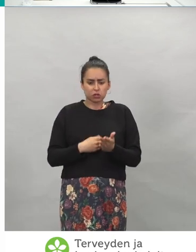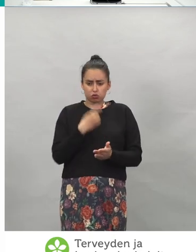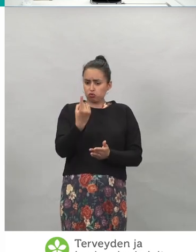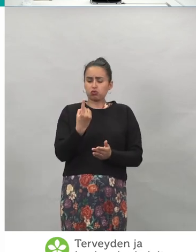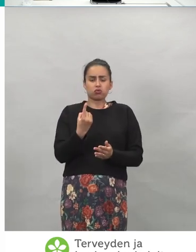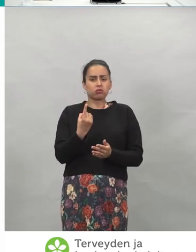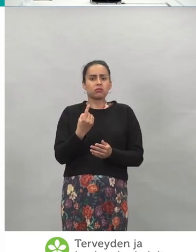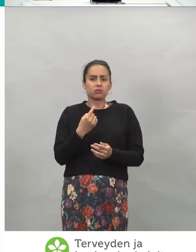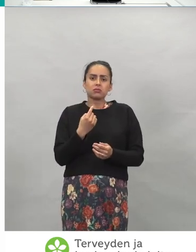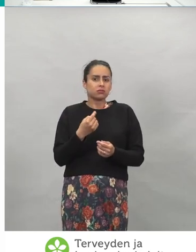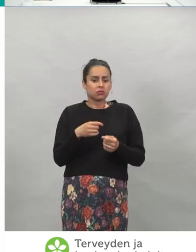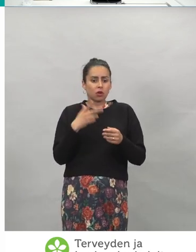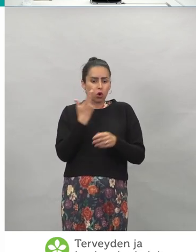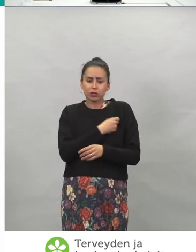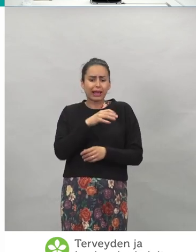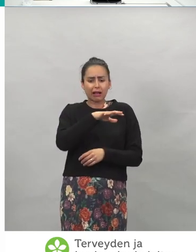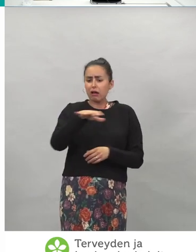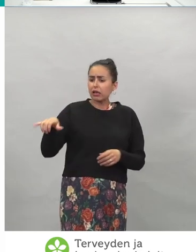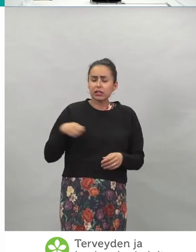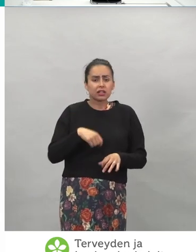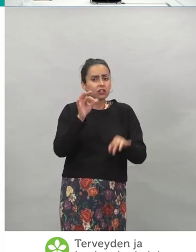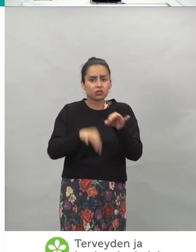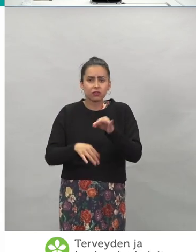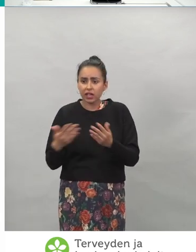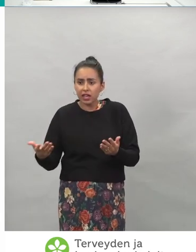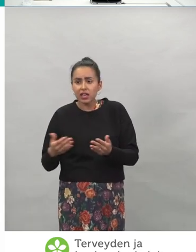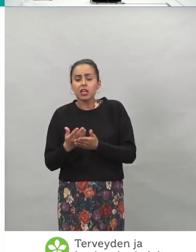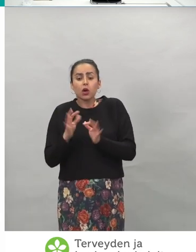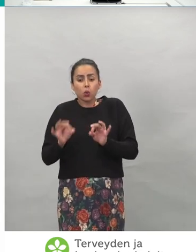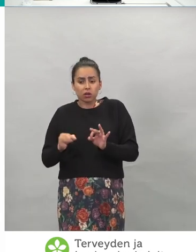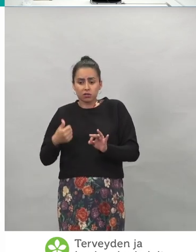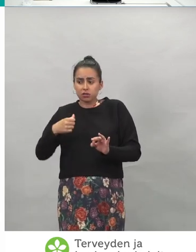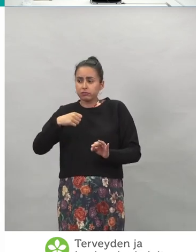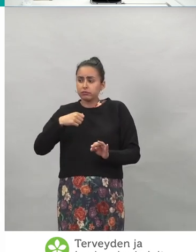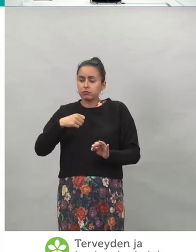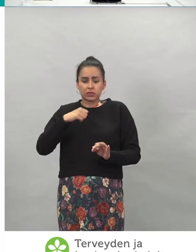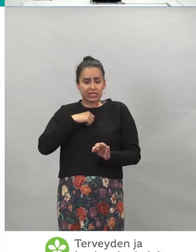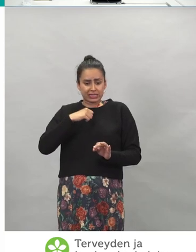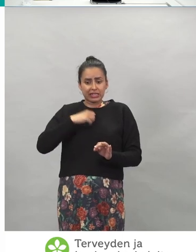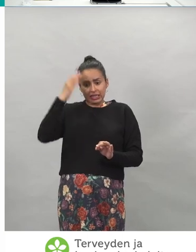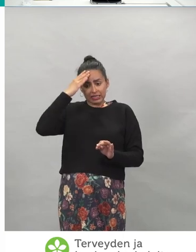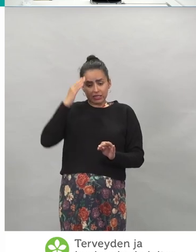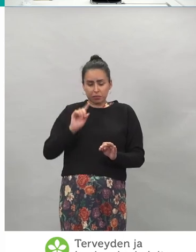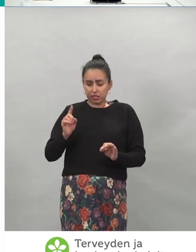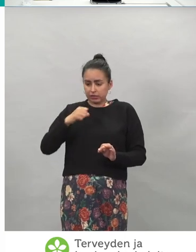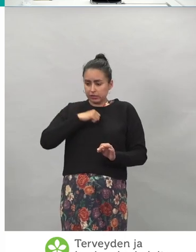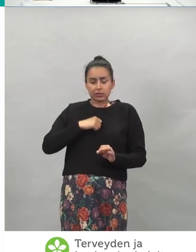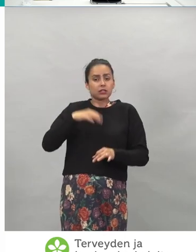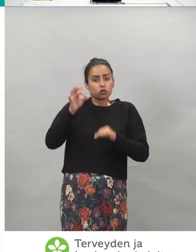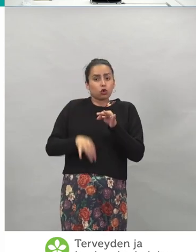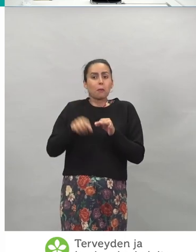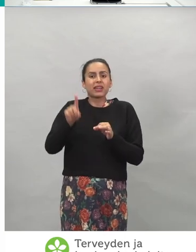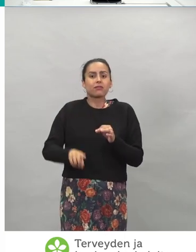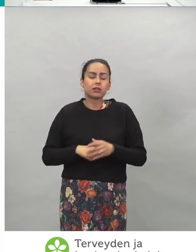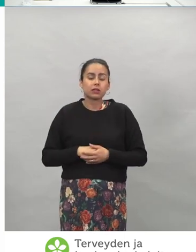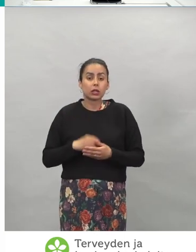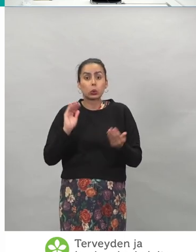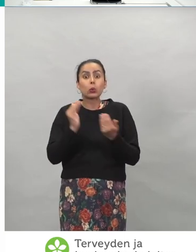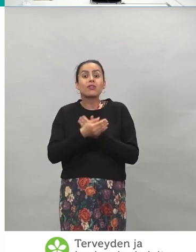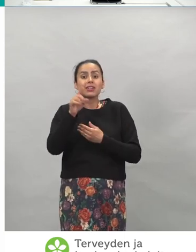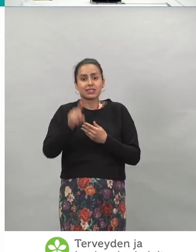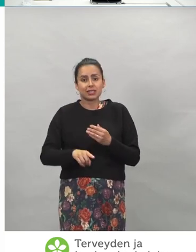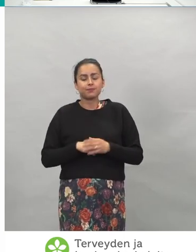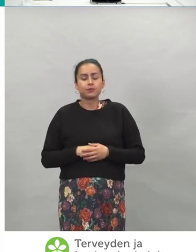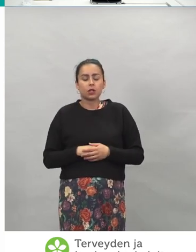ei käy kaikille, ja mistä rokotettava tietää, mikä valmiste on sopivin ja turvallisin juuri itselle. Jos tuohon